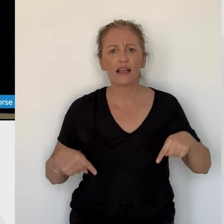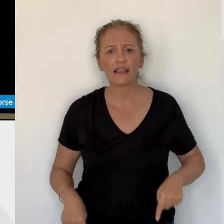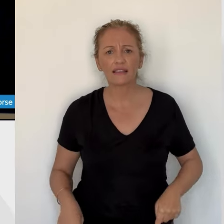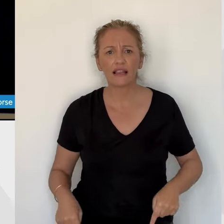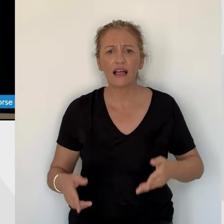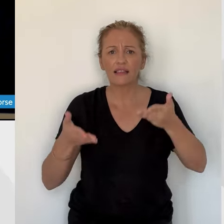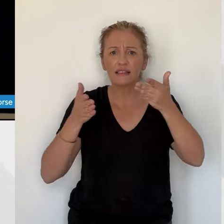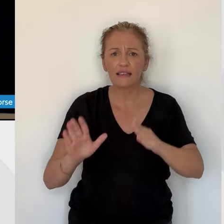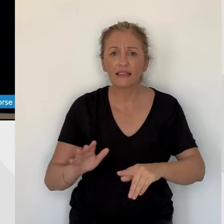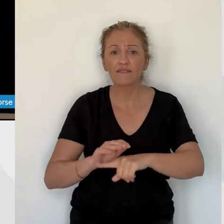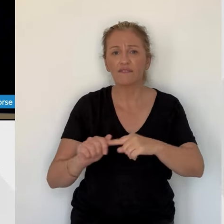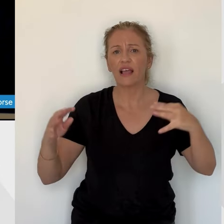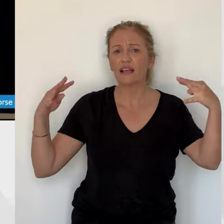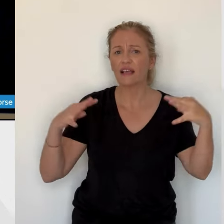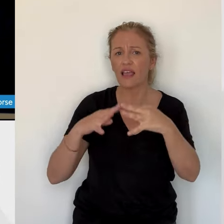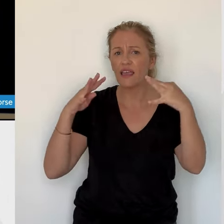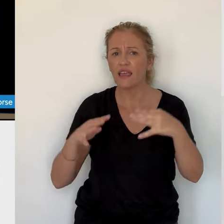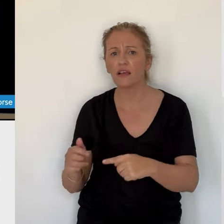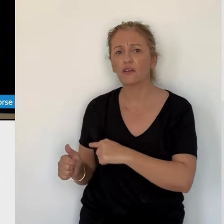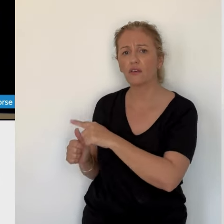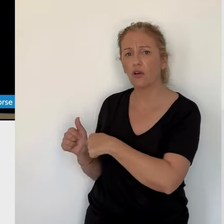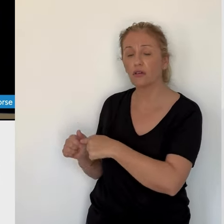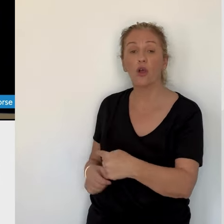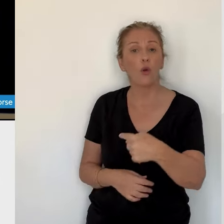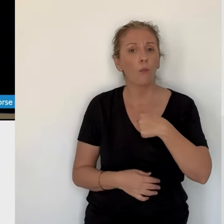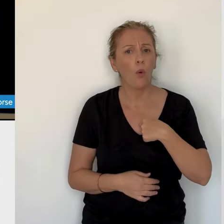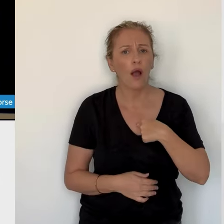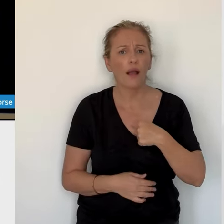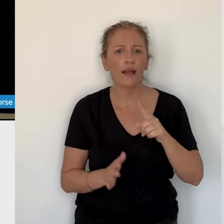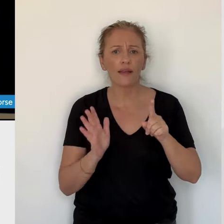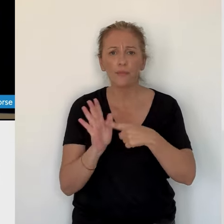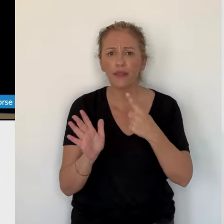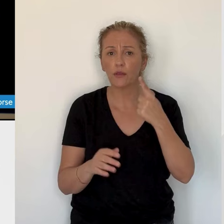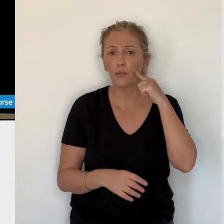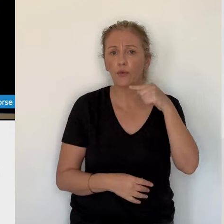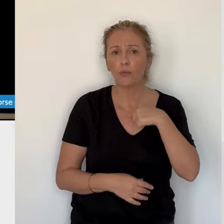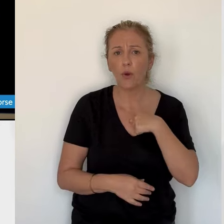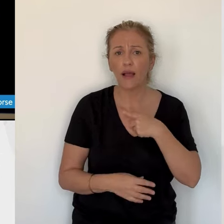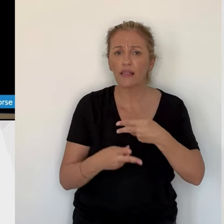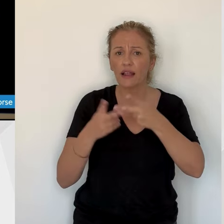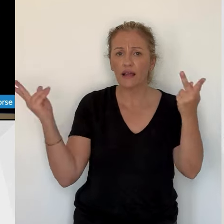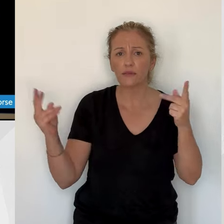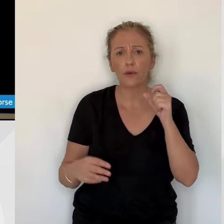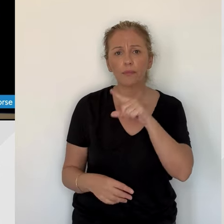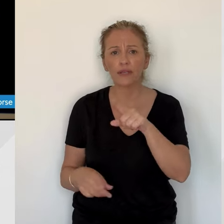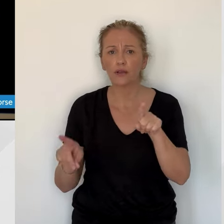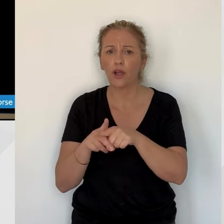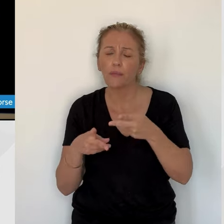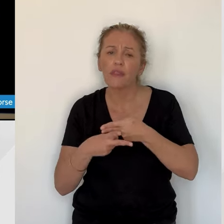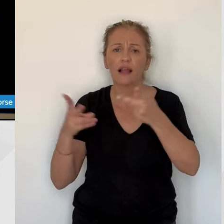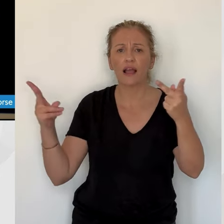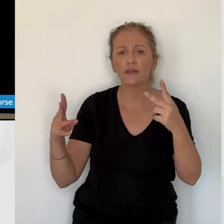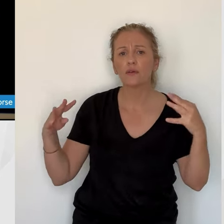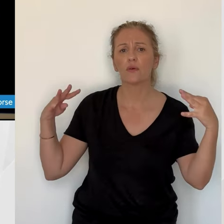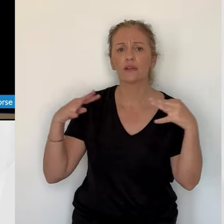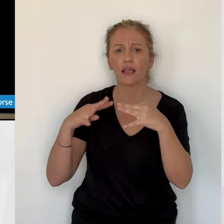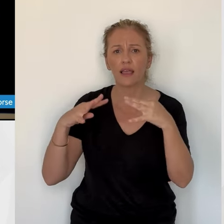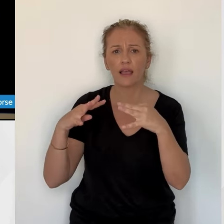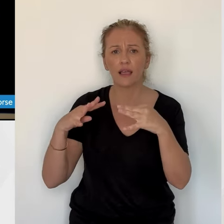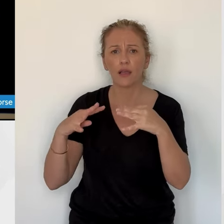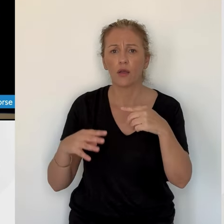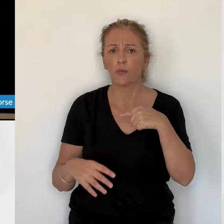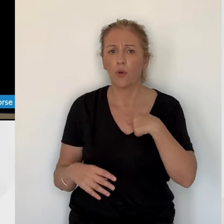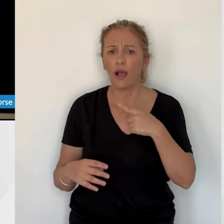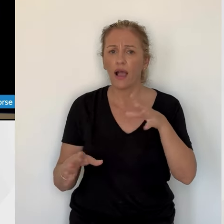du côté de l'Etat, il y a des gens qui ont décidé de faire la guerre à la Corse. Parce que cette